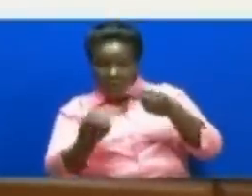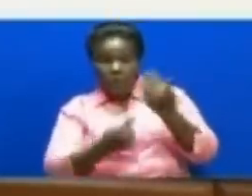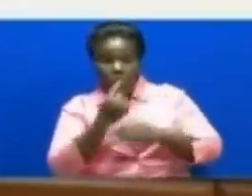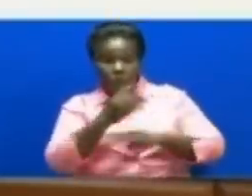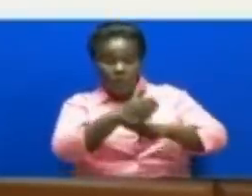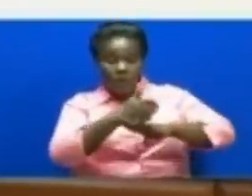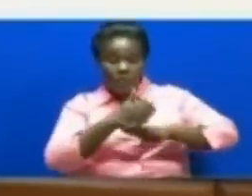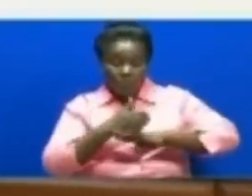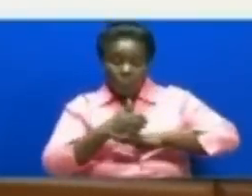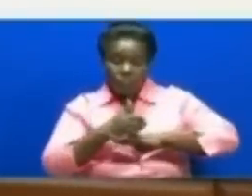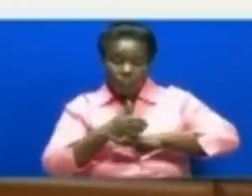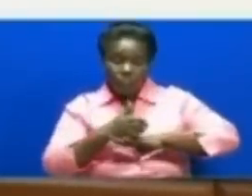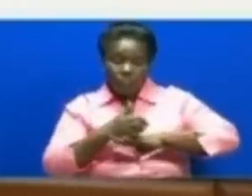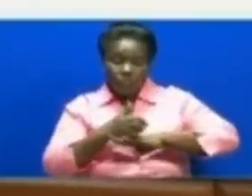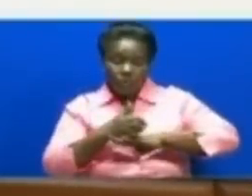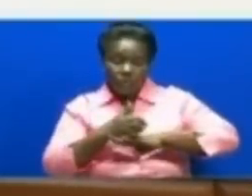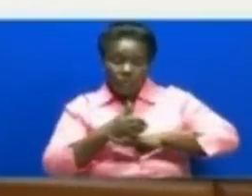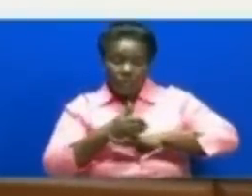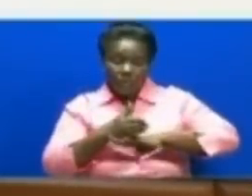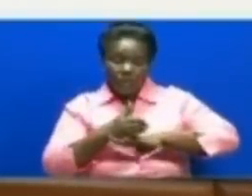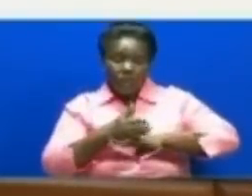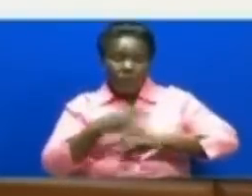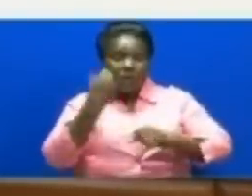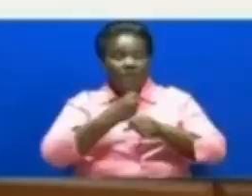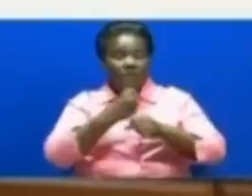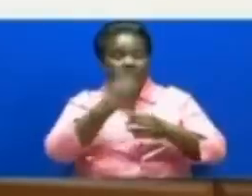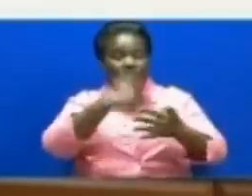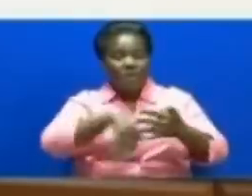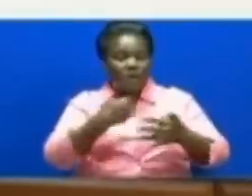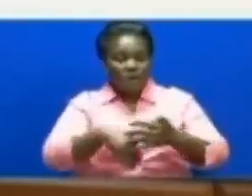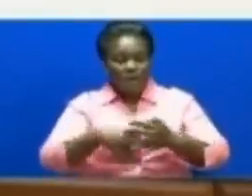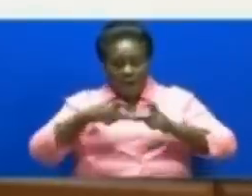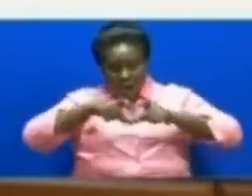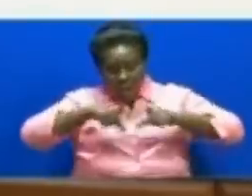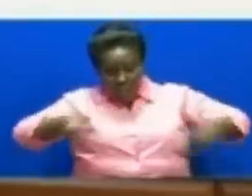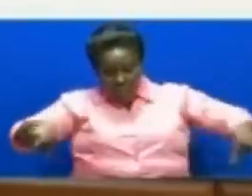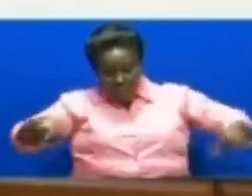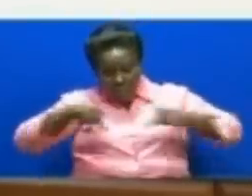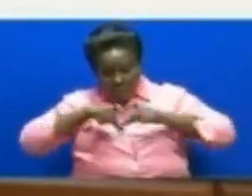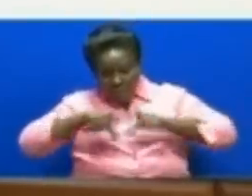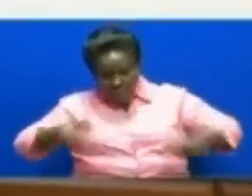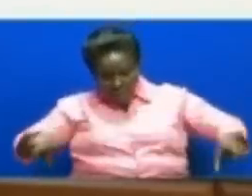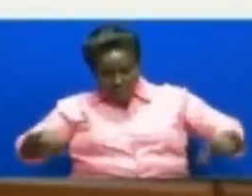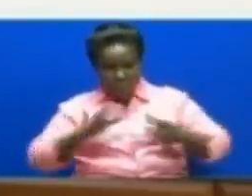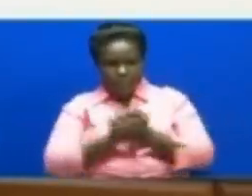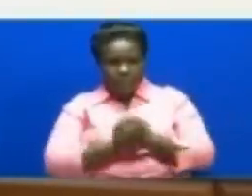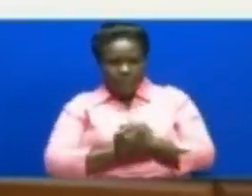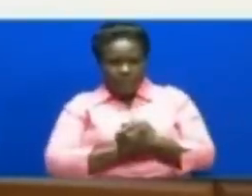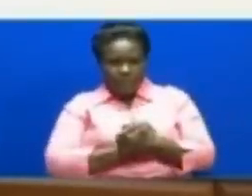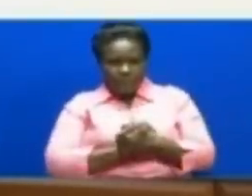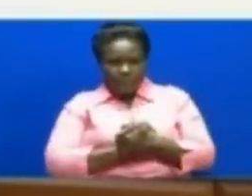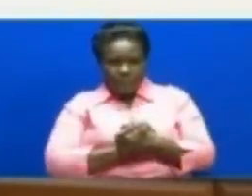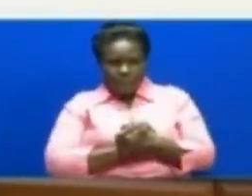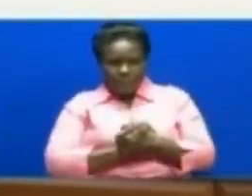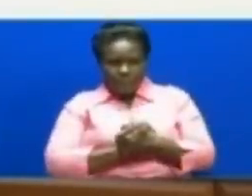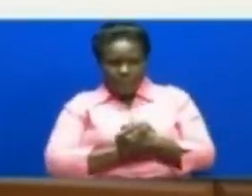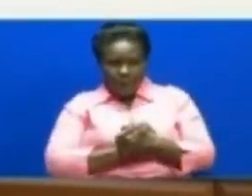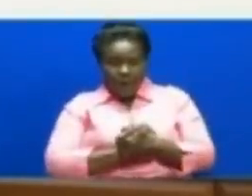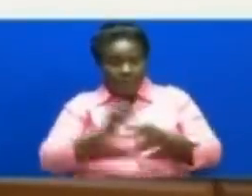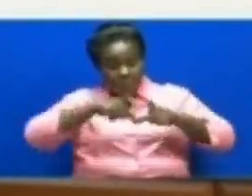inajishugulisha na biyashara za kupasua ambayo Na kutengeneza mbao mbazo utumeku utenzaji wa easy boat